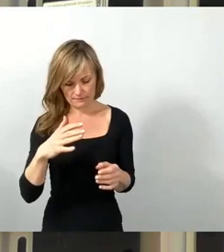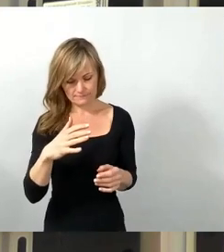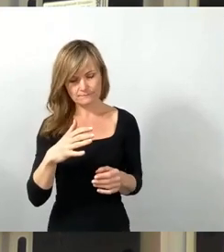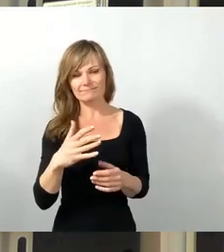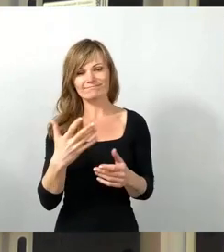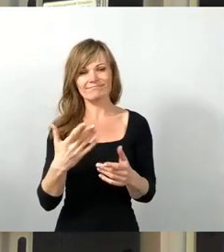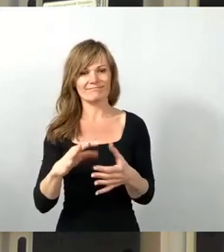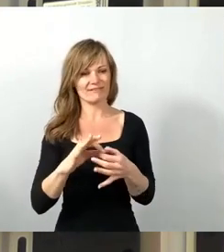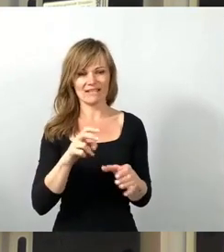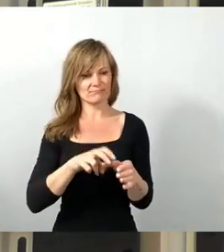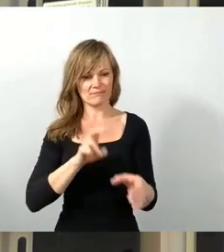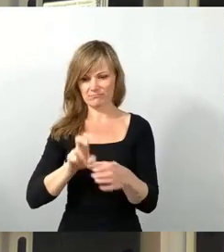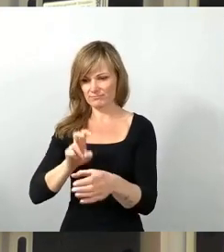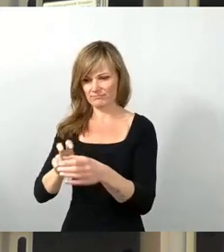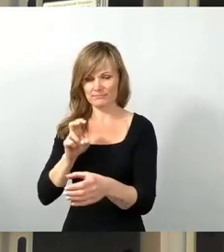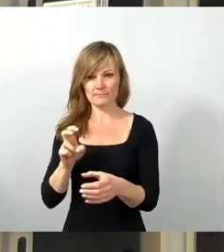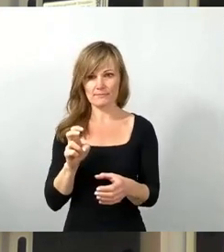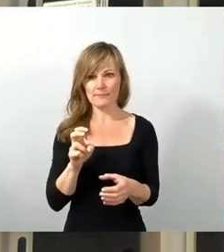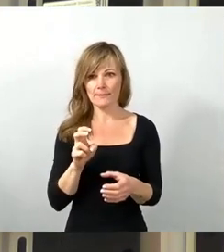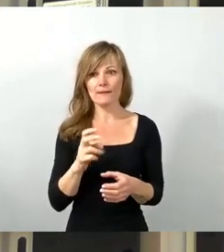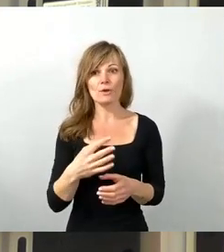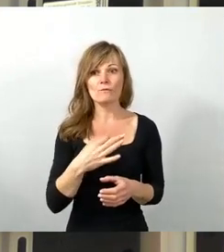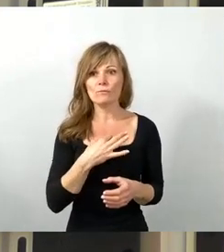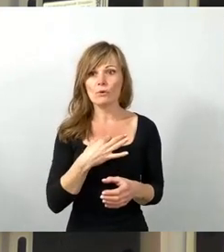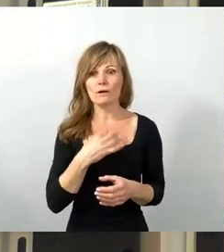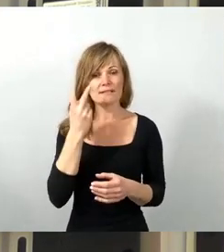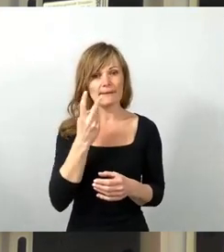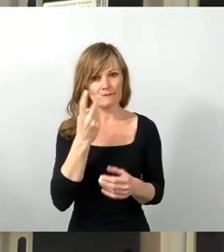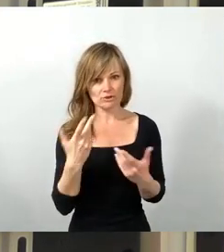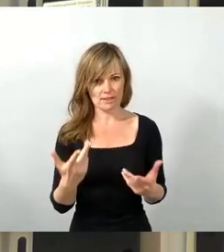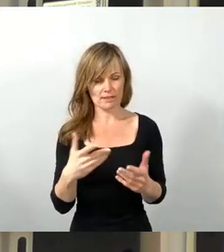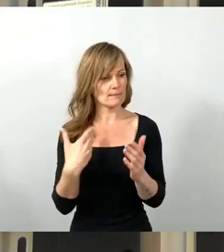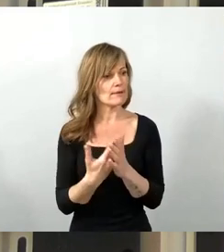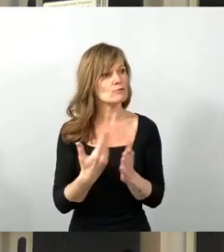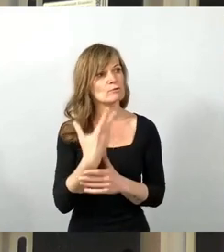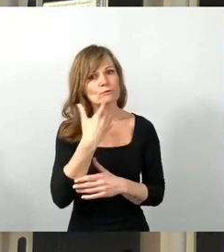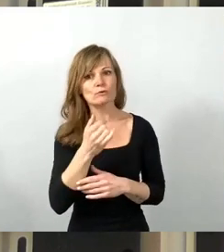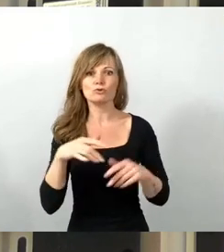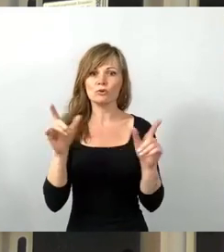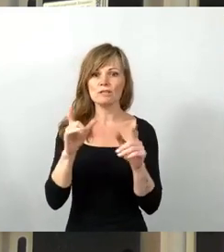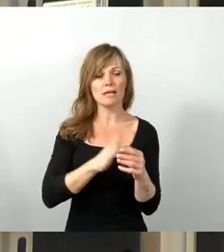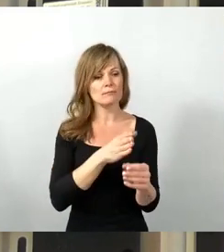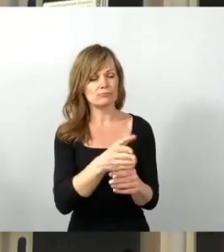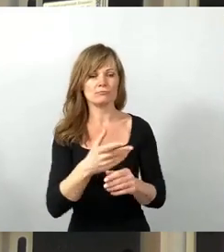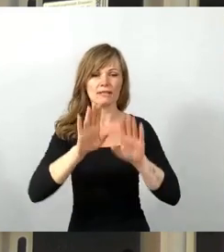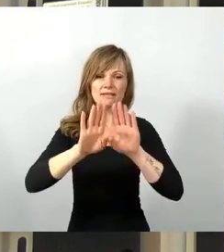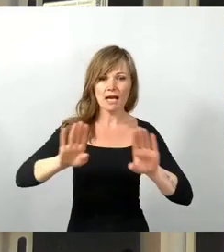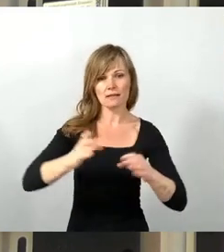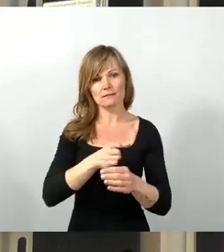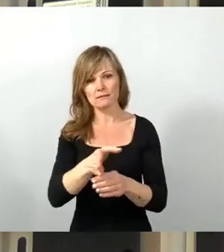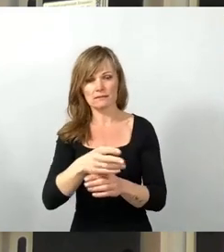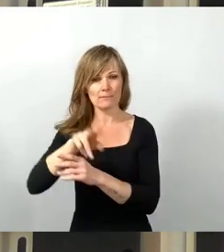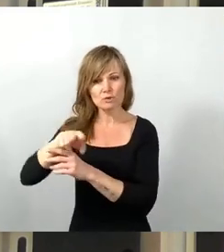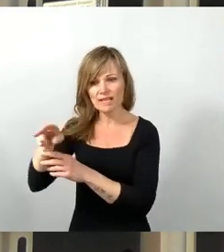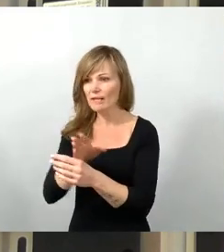oder vieles, was uns selbstverständlich vorkommt, zum Beispiel in ein Konzert zu gehen, ins Theater, ins Museum, im Sommer